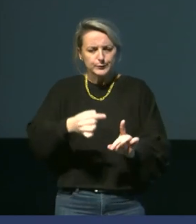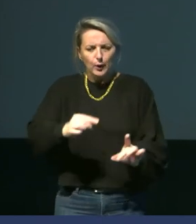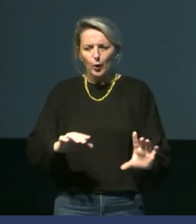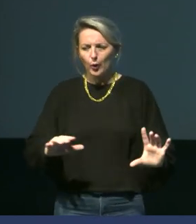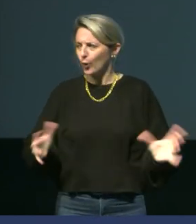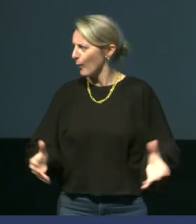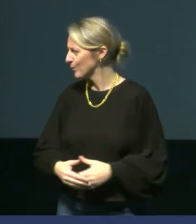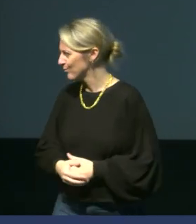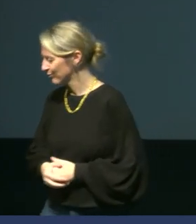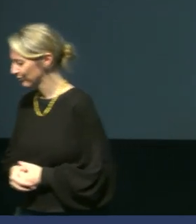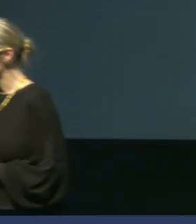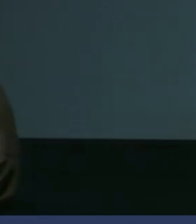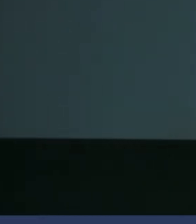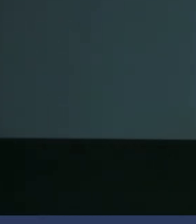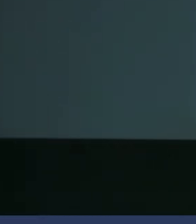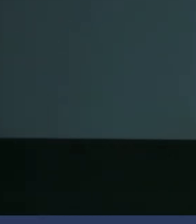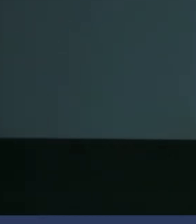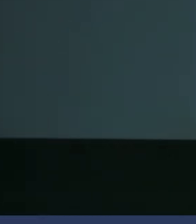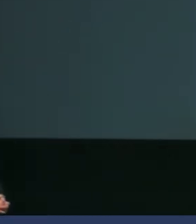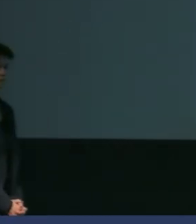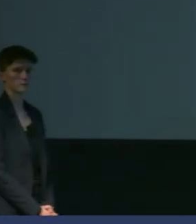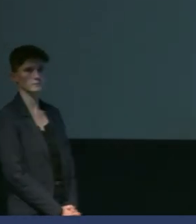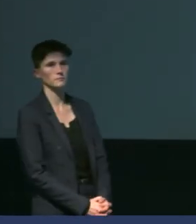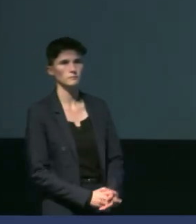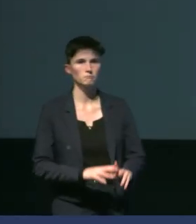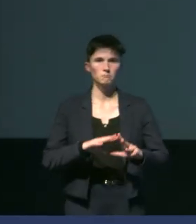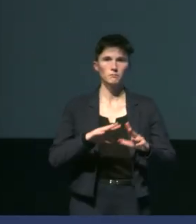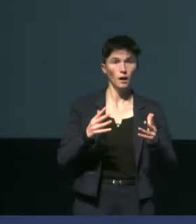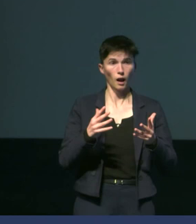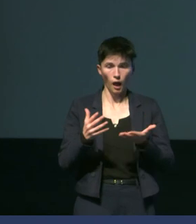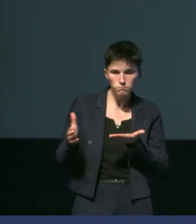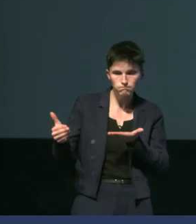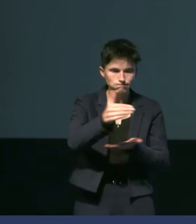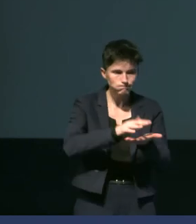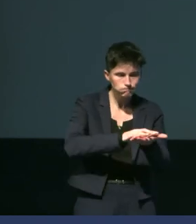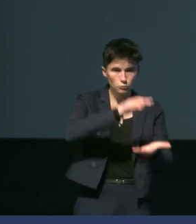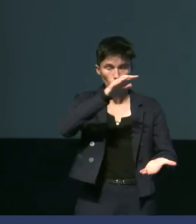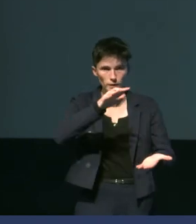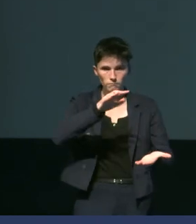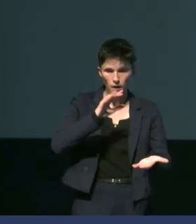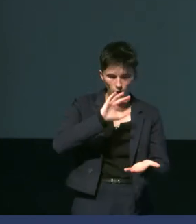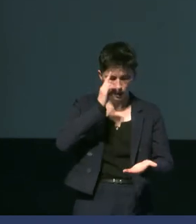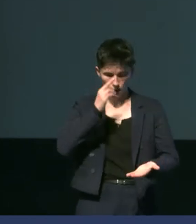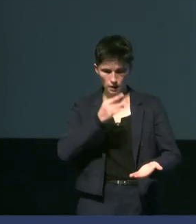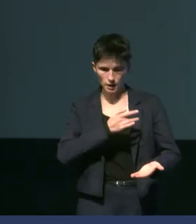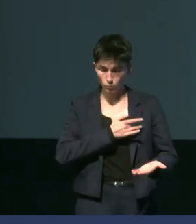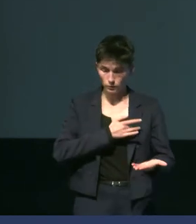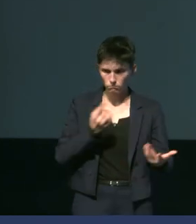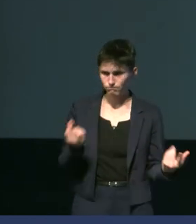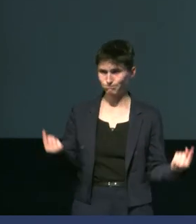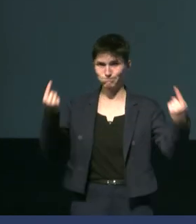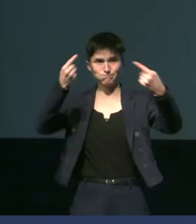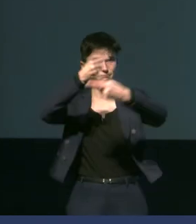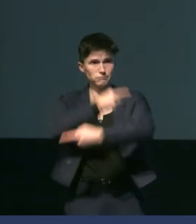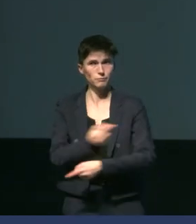? Et bien là, nos données ont complètement contredit notre hypothèse. On trouve exactement le